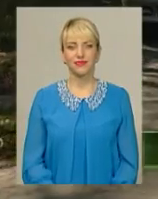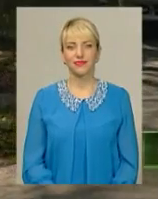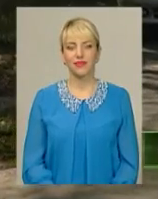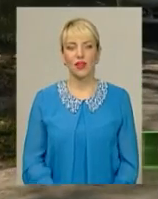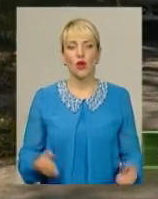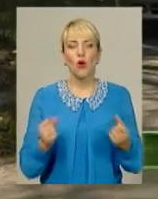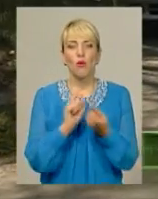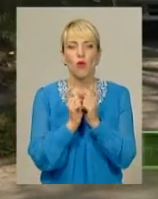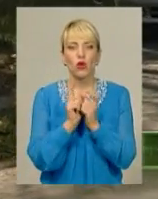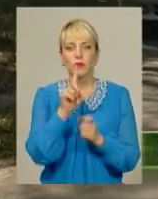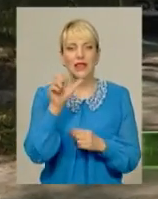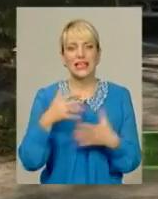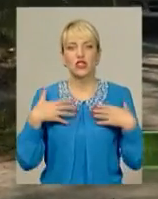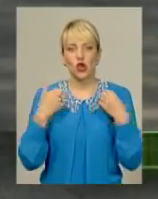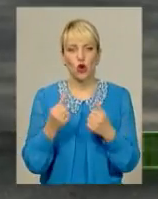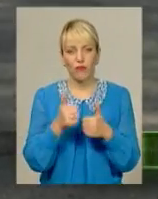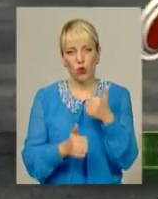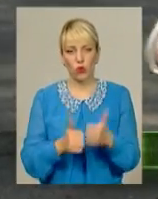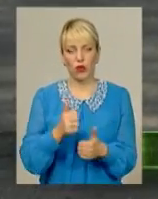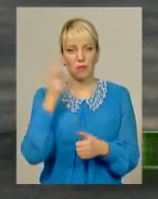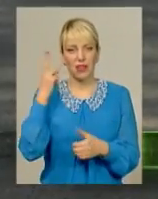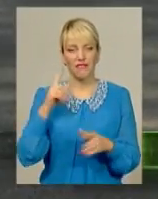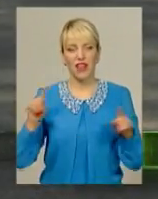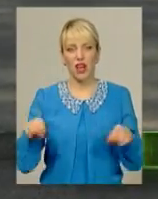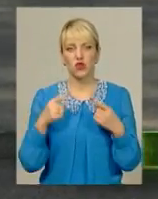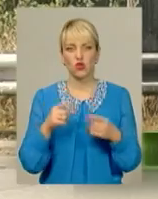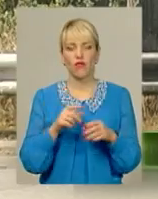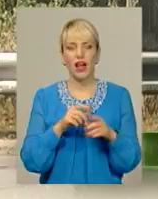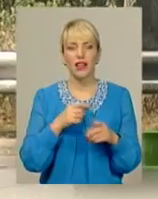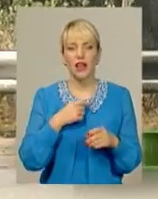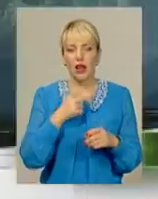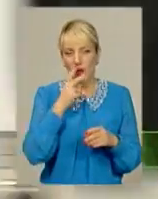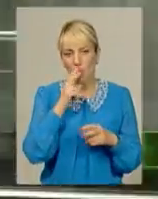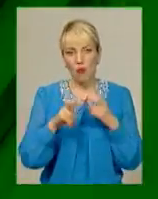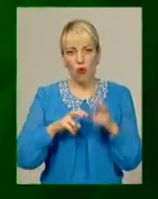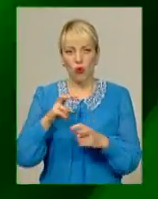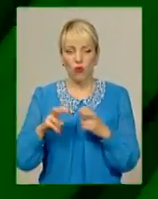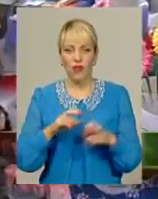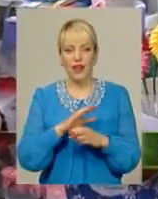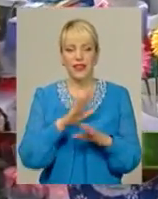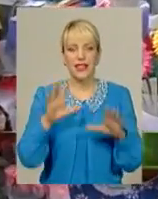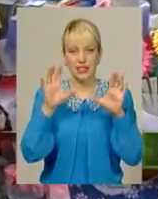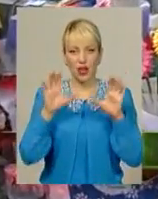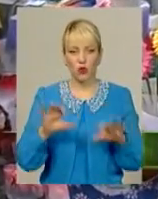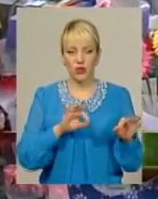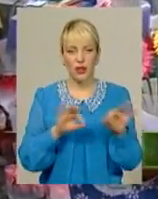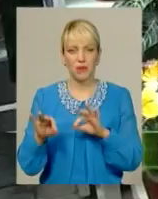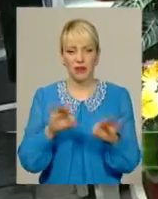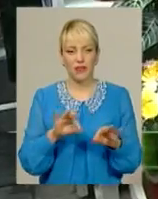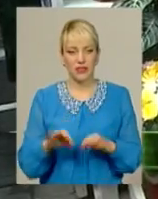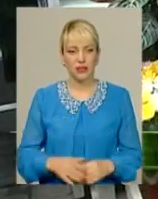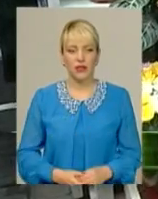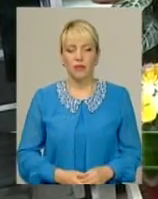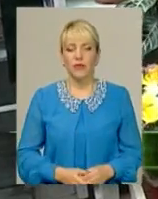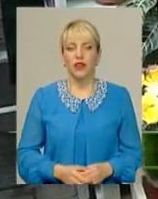Боротьба за здорову конкуренцію. У Хмельницькому влаштували полювання на перевізників-нелегалів. Добровільно примусово